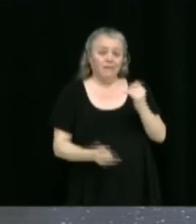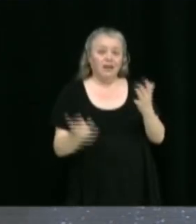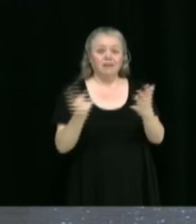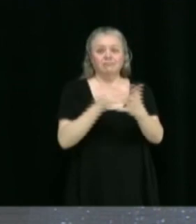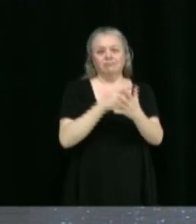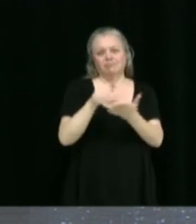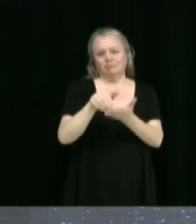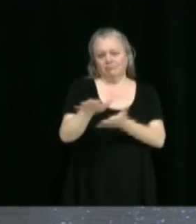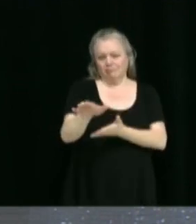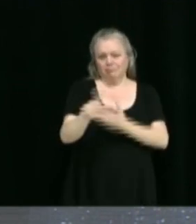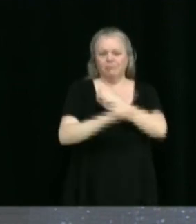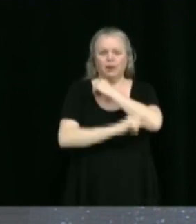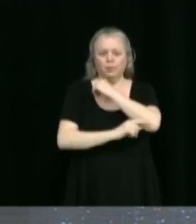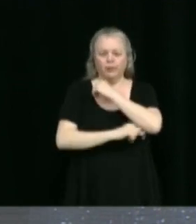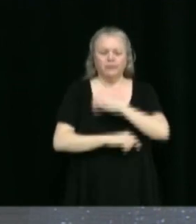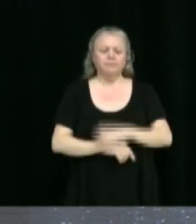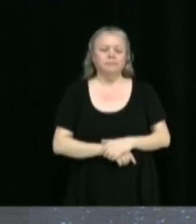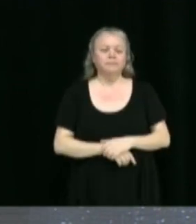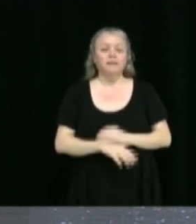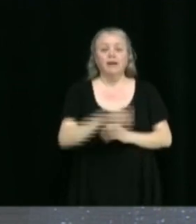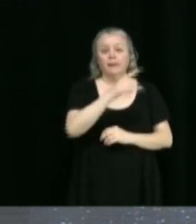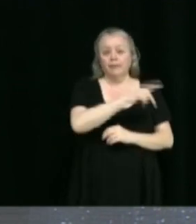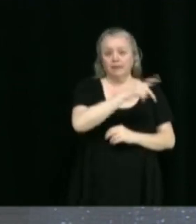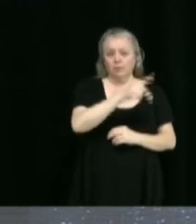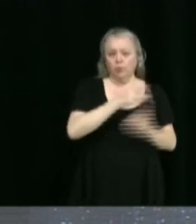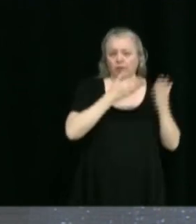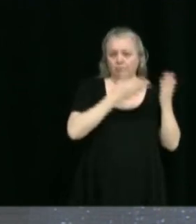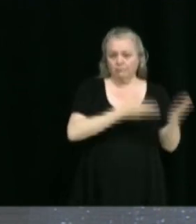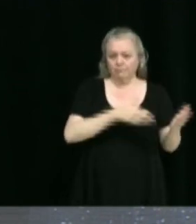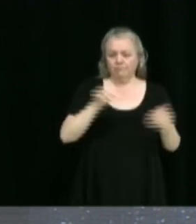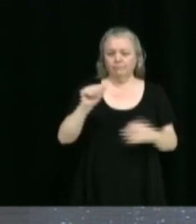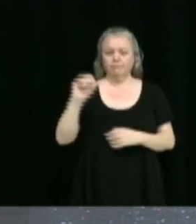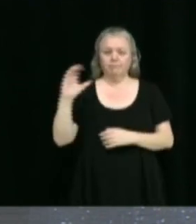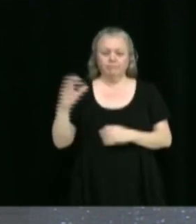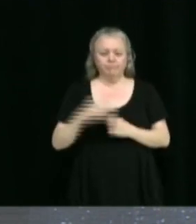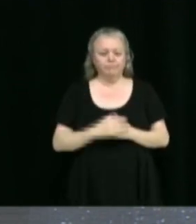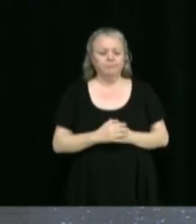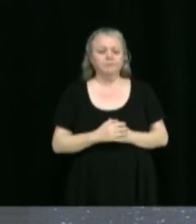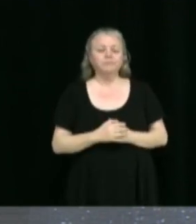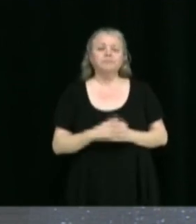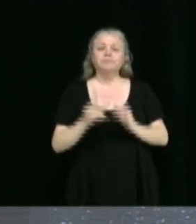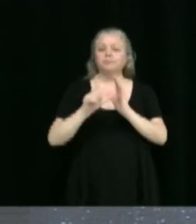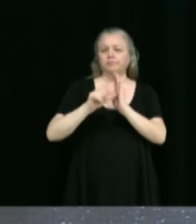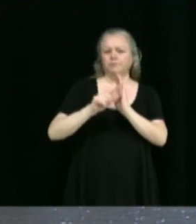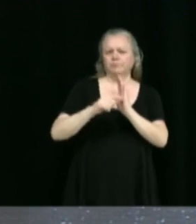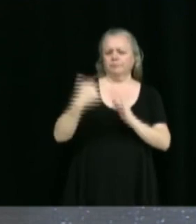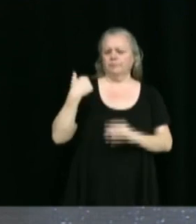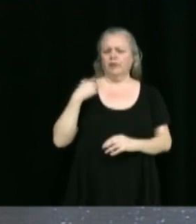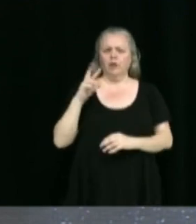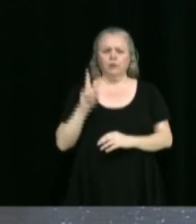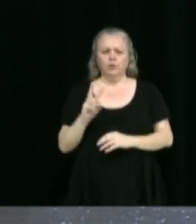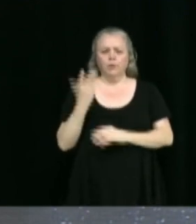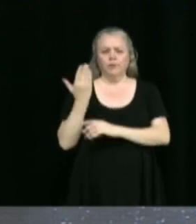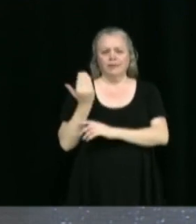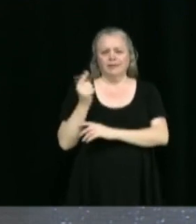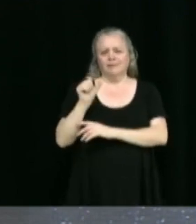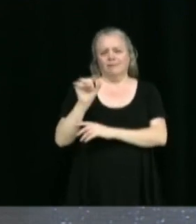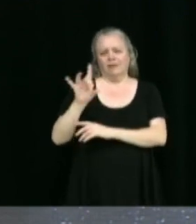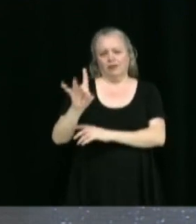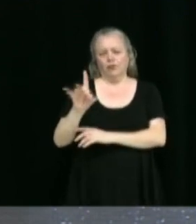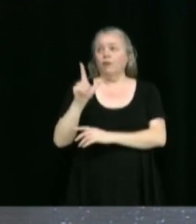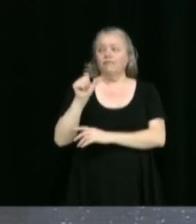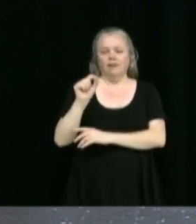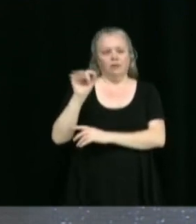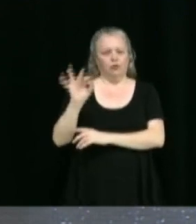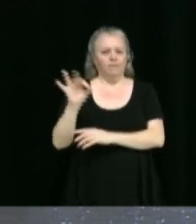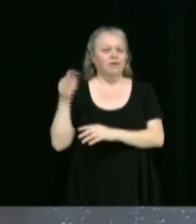Paulin, Alexandre Côté. Adoption des procès-verbaux des séances tenues les 2, 15 et 29 avril.